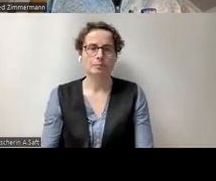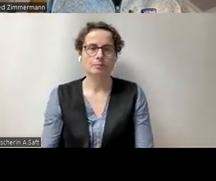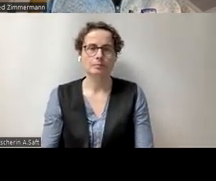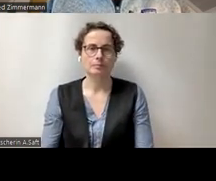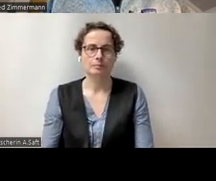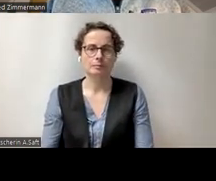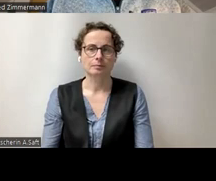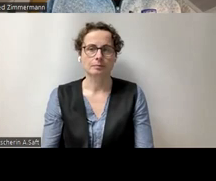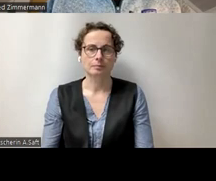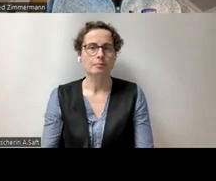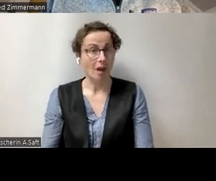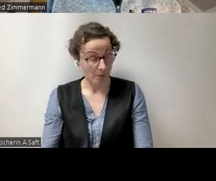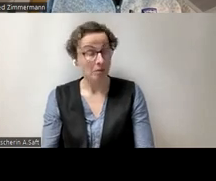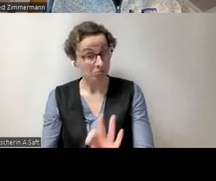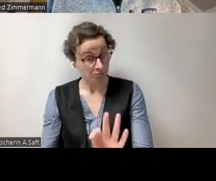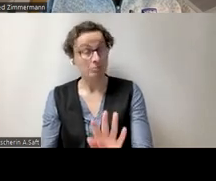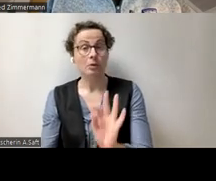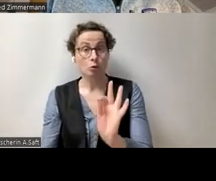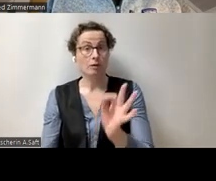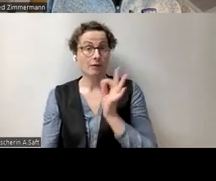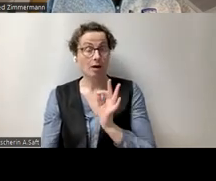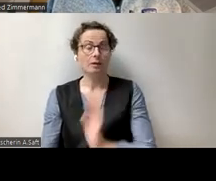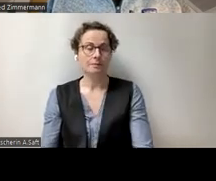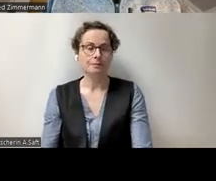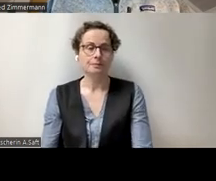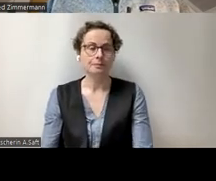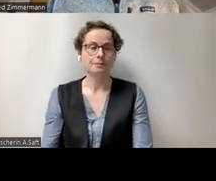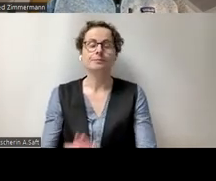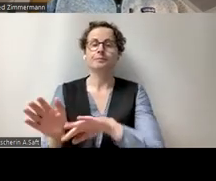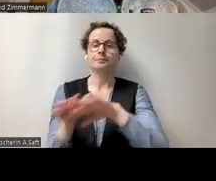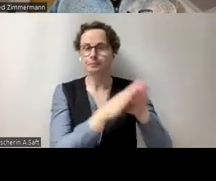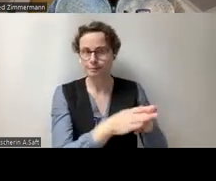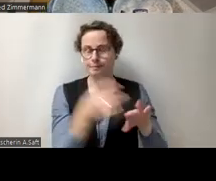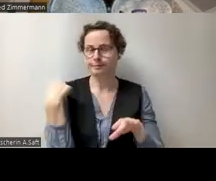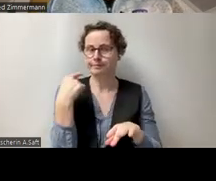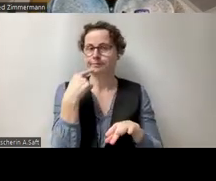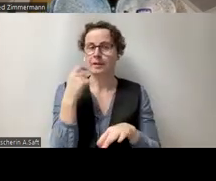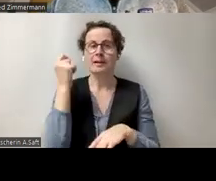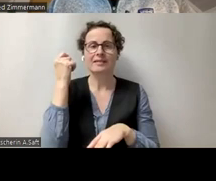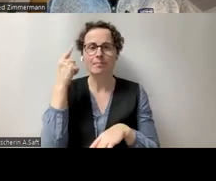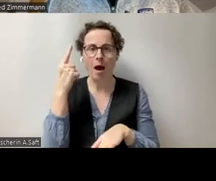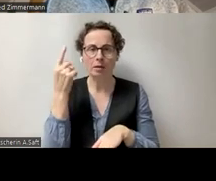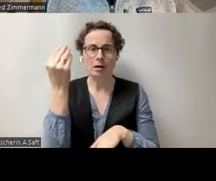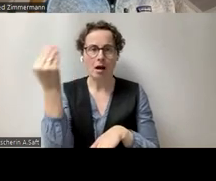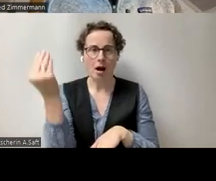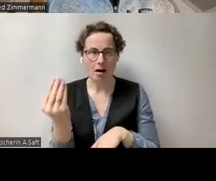Aber gute Frage, ja. Eine Besonderheit sind SmartArt-Grafiken. Und